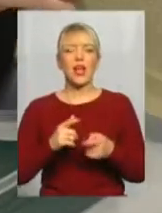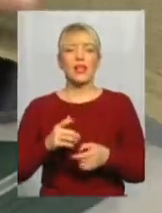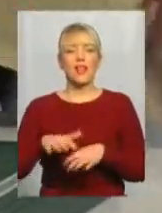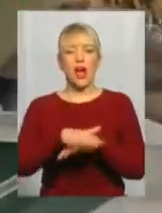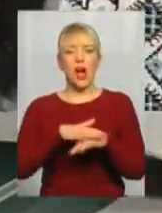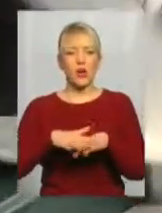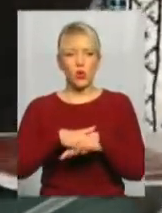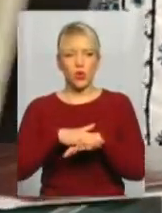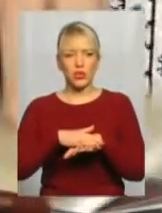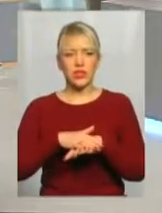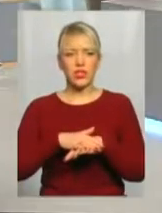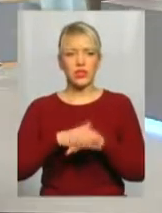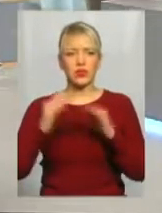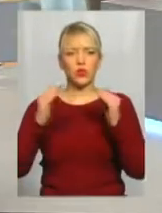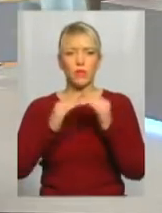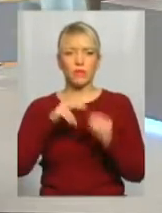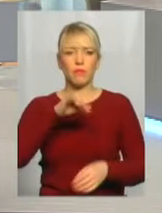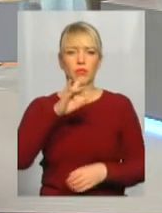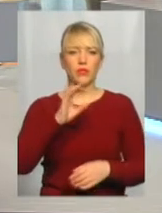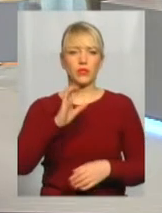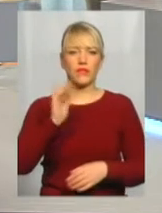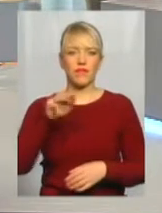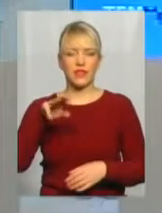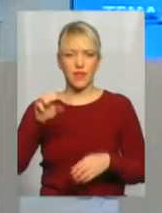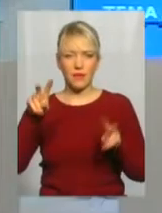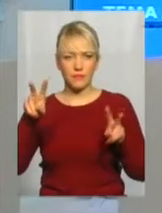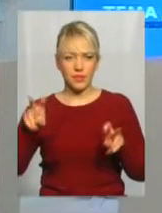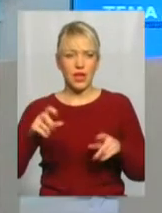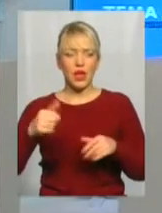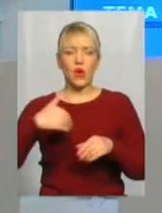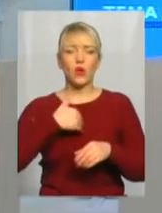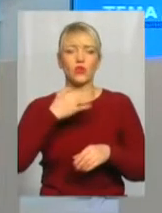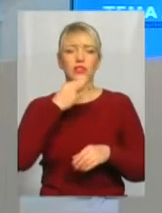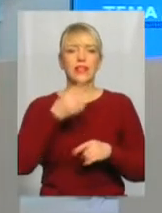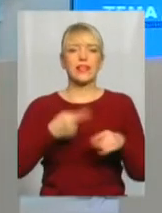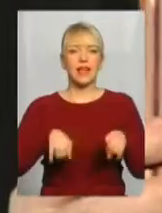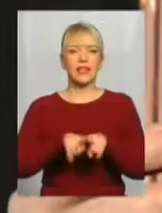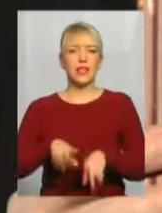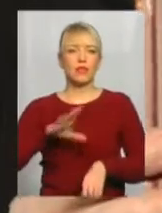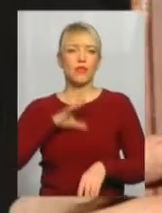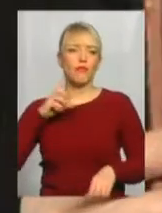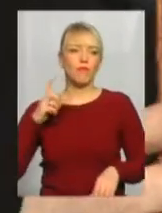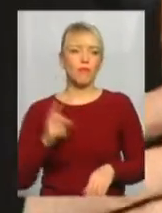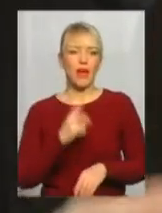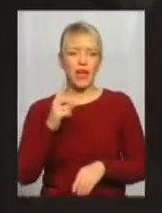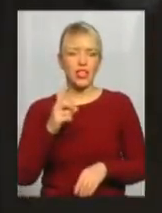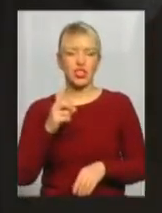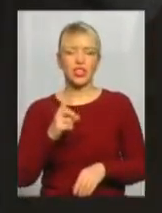Я хочу сказати, шановне товариство, що отаким був перший кобзар Тараса Шевченка,